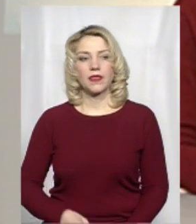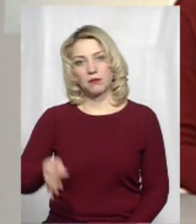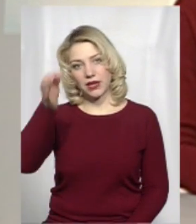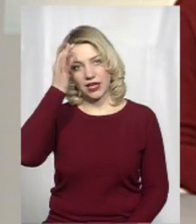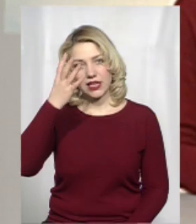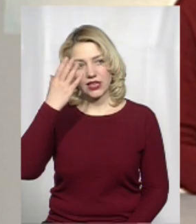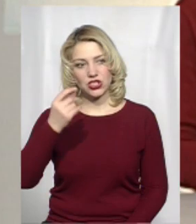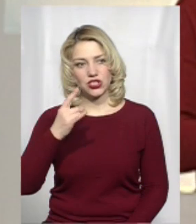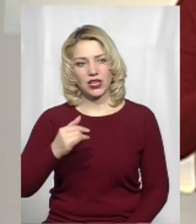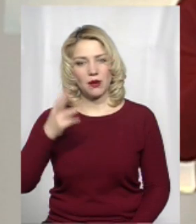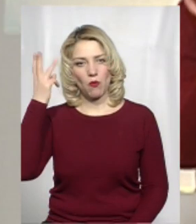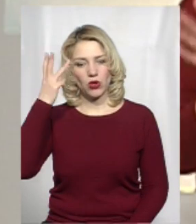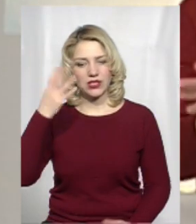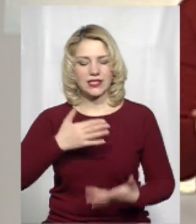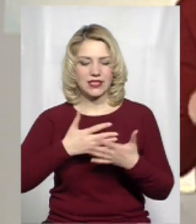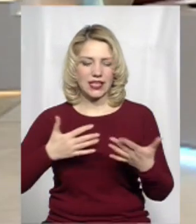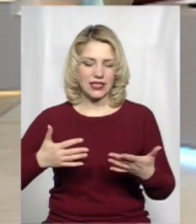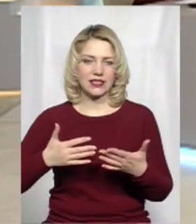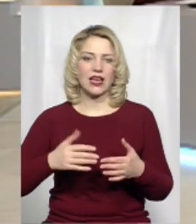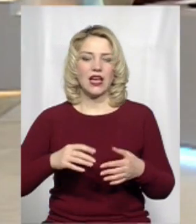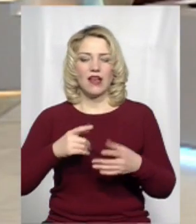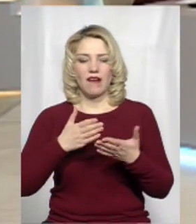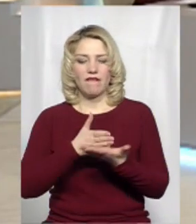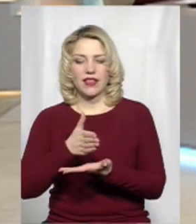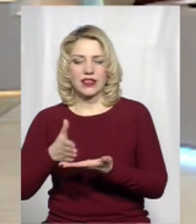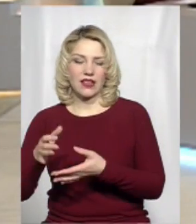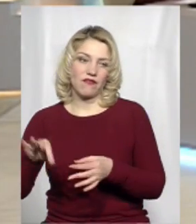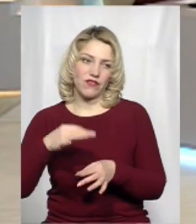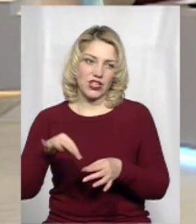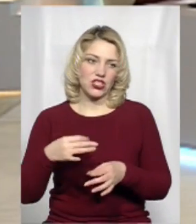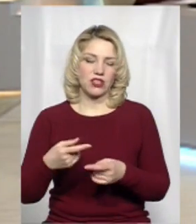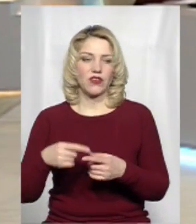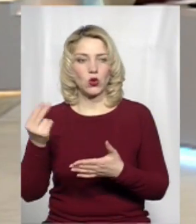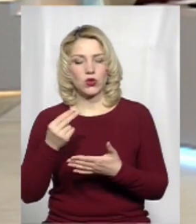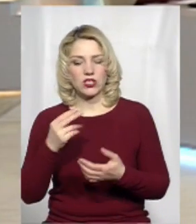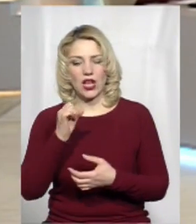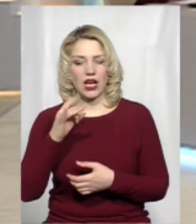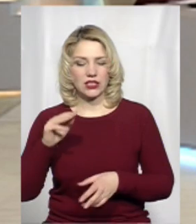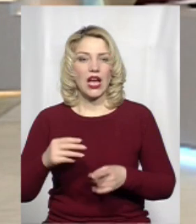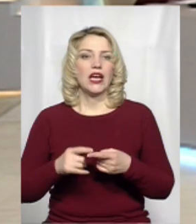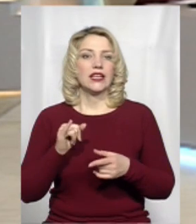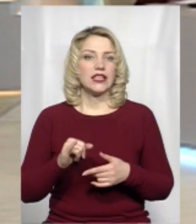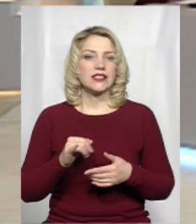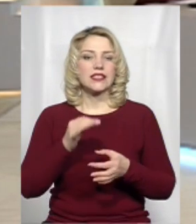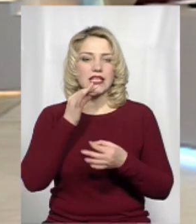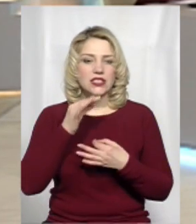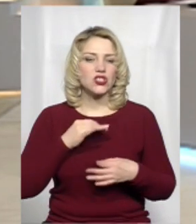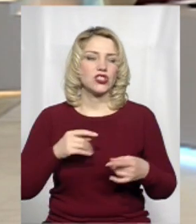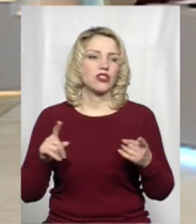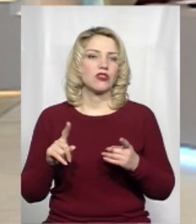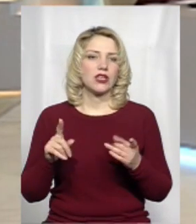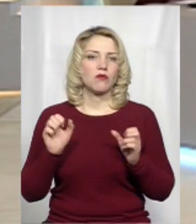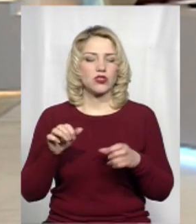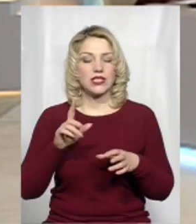Приготала ще і подільські різні види вишивки, і художнє ткацтво. Скажіть, пане Сергію, а в котрі,